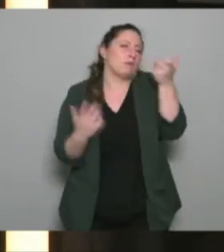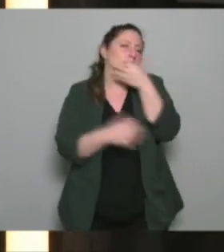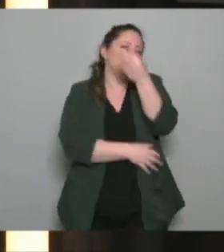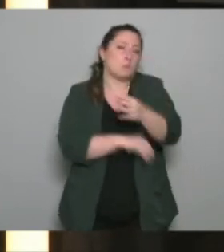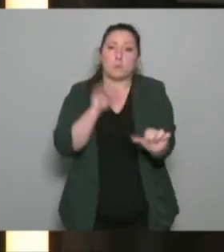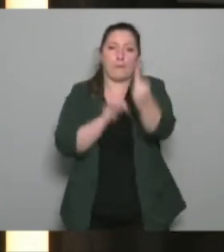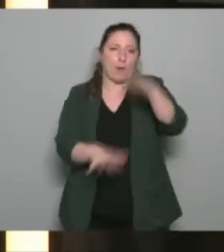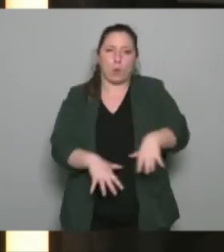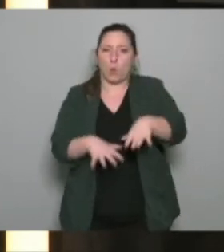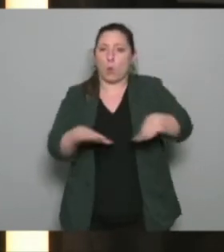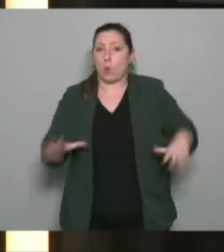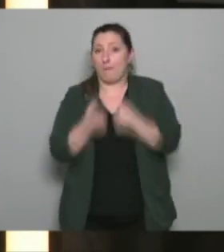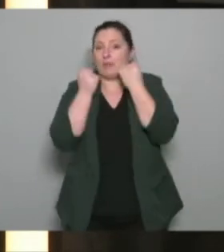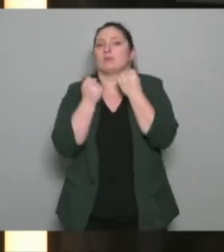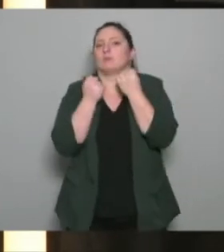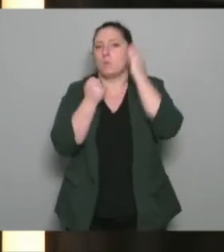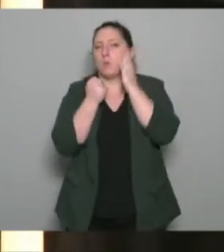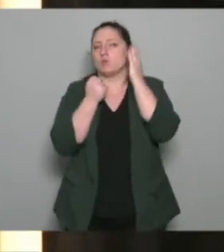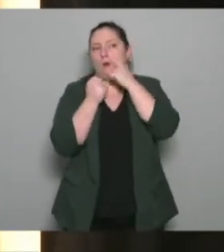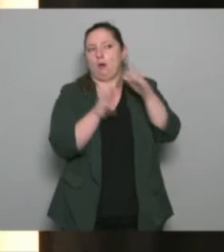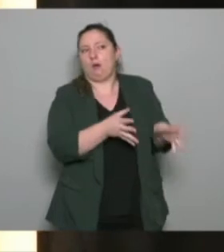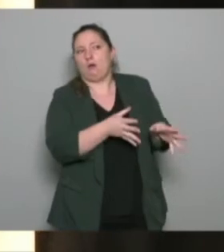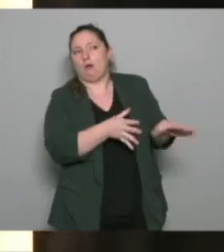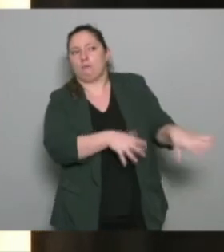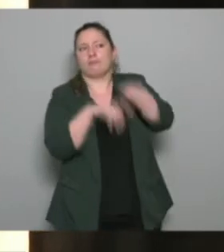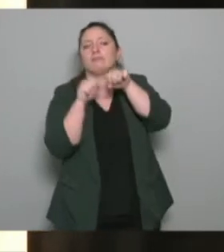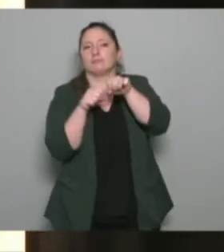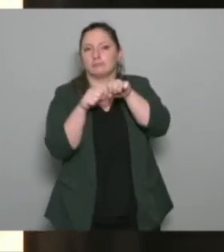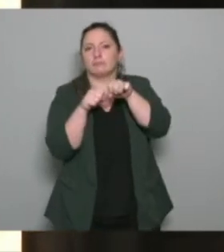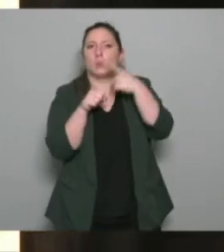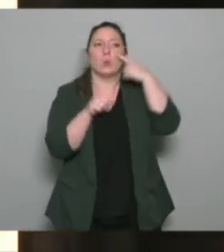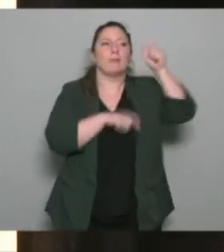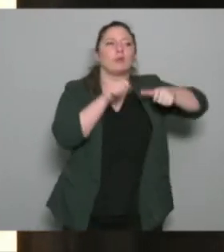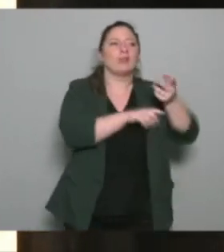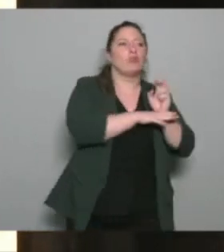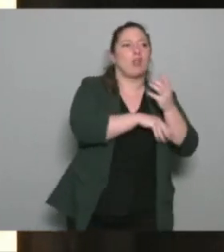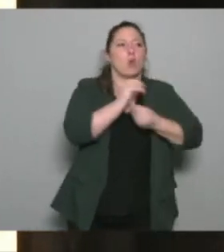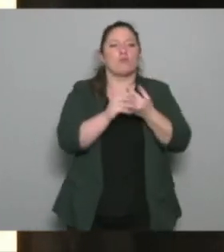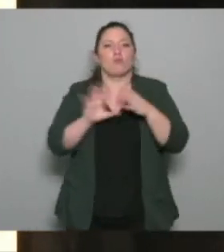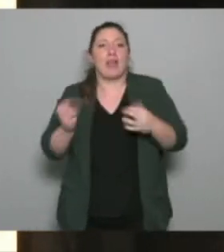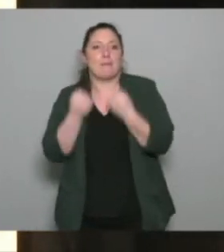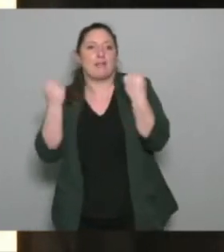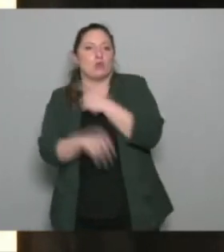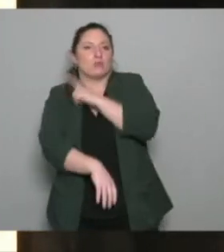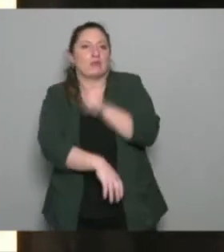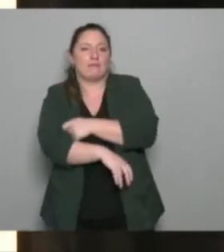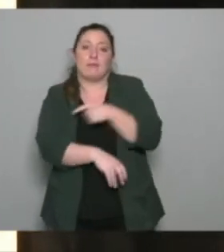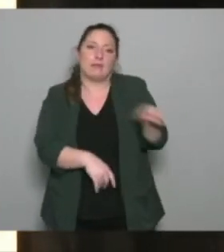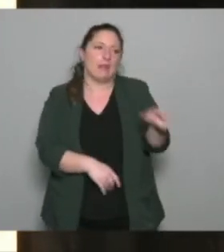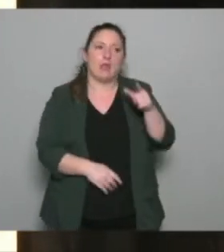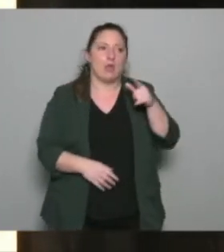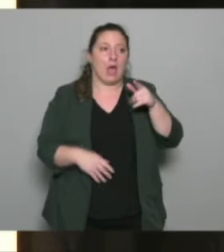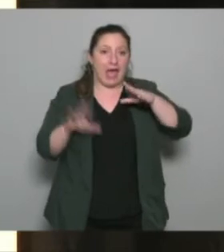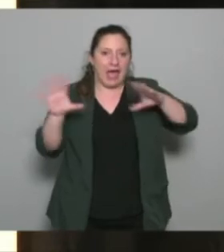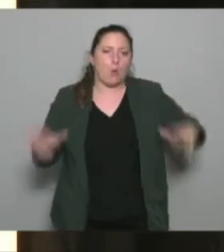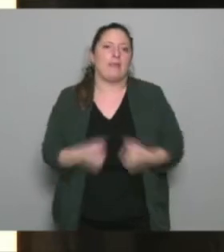pourrais rechercher en tant que recruteurs d'animateurs et d'éducateurs sportifs c'est cette capacité à se décentrer et d'aller voir